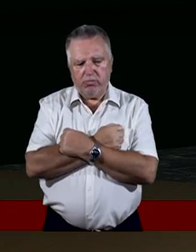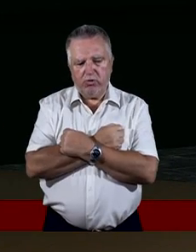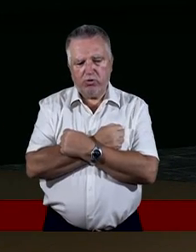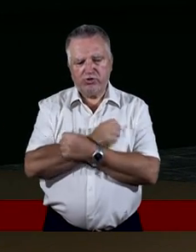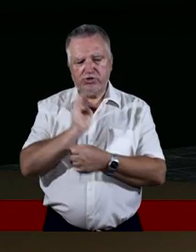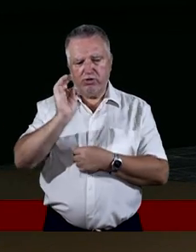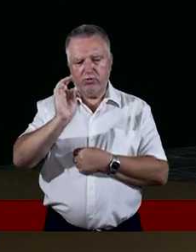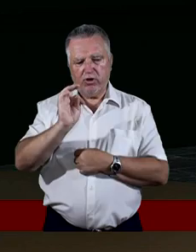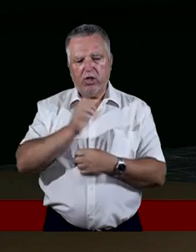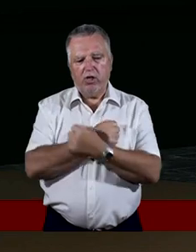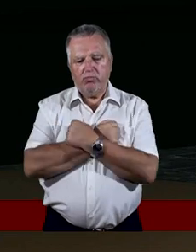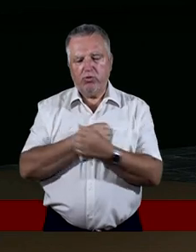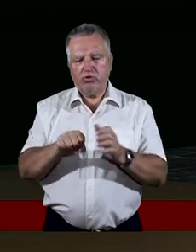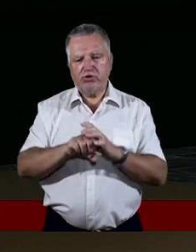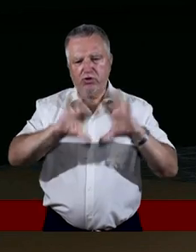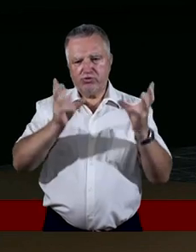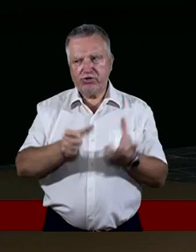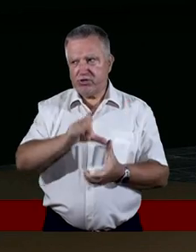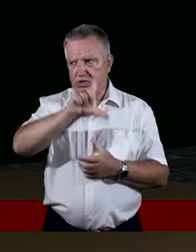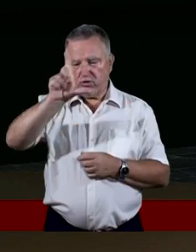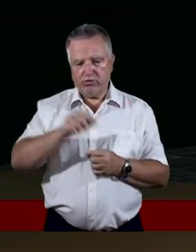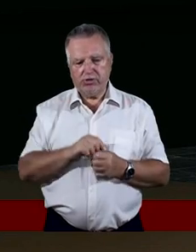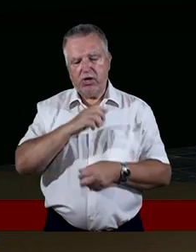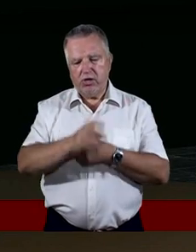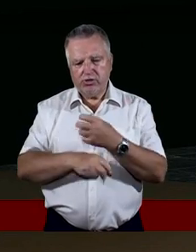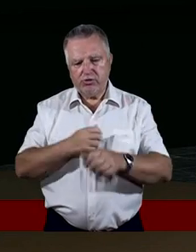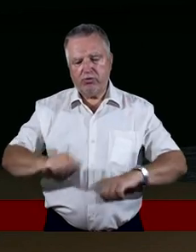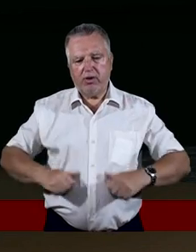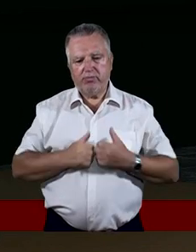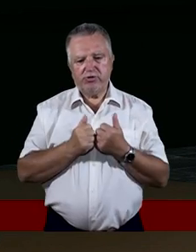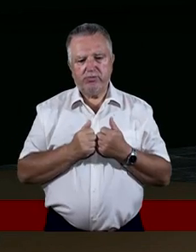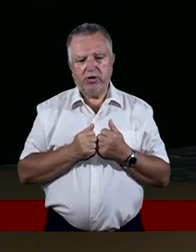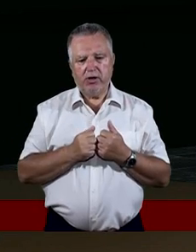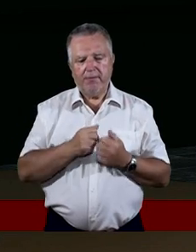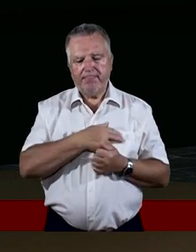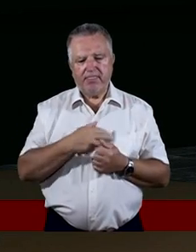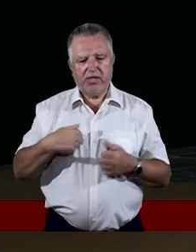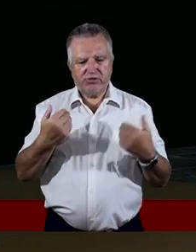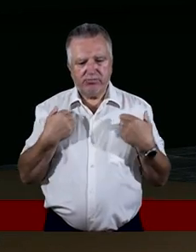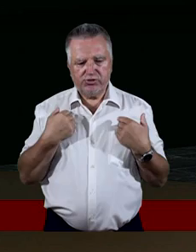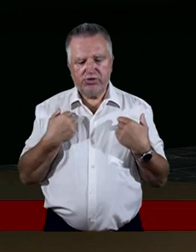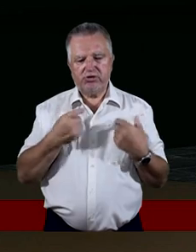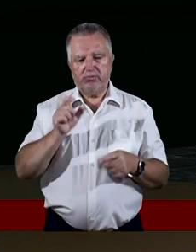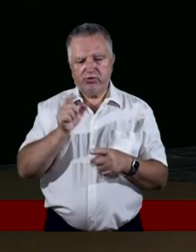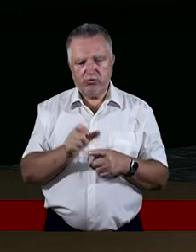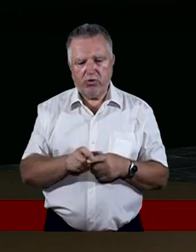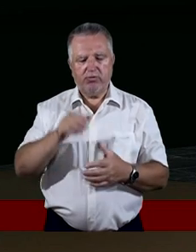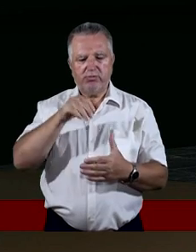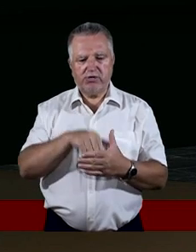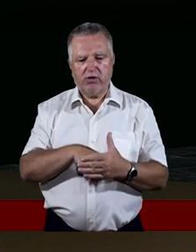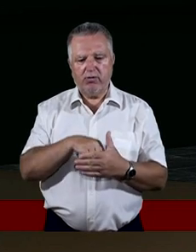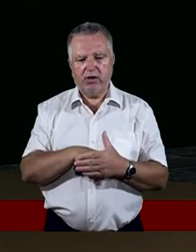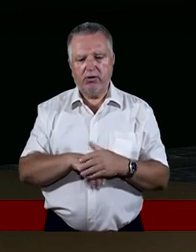Twojej, miłości do wszystkich ludzi. I spraw, Panie, żebyśmy naszym życiem, słowem, zachowaniem,